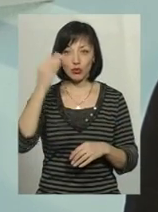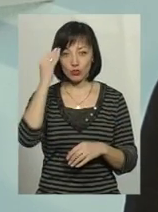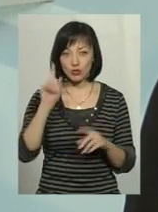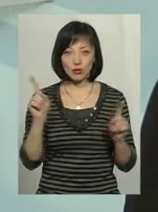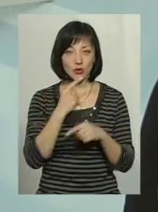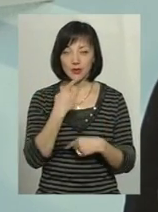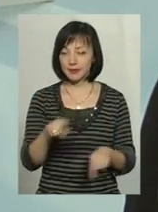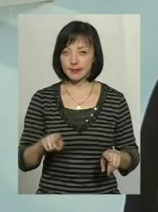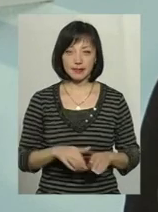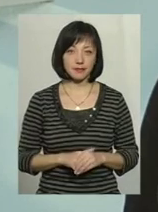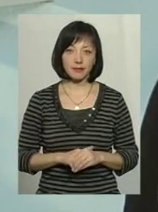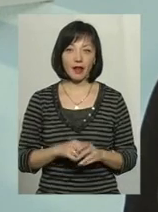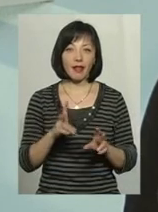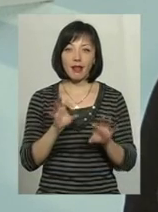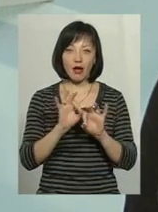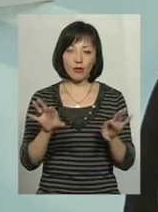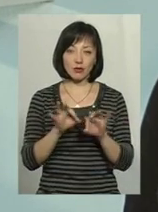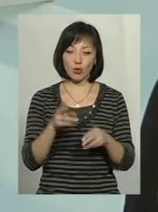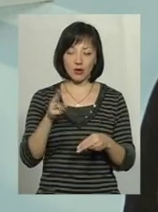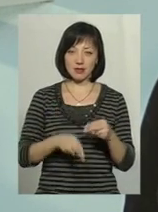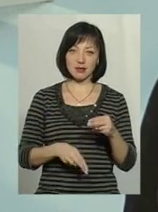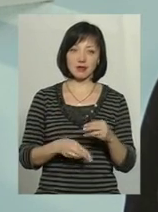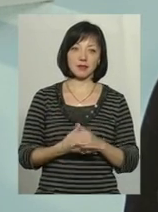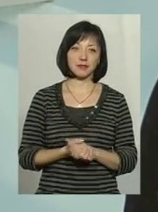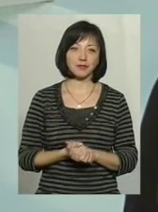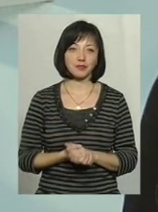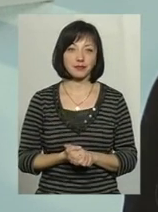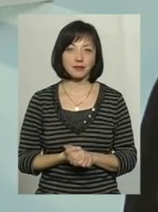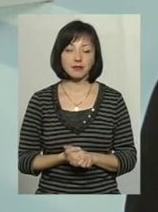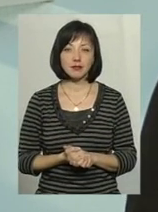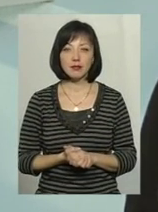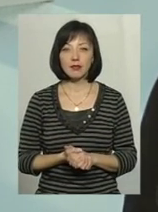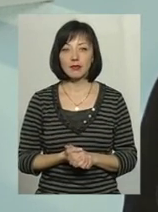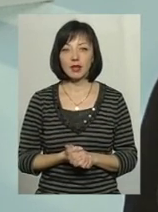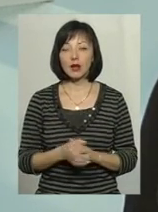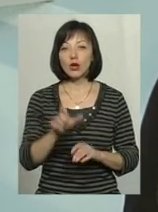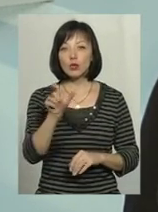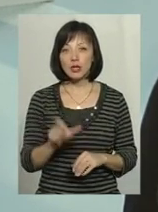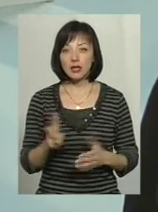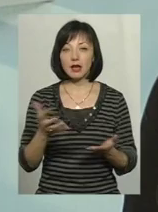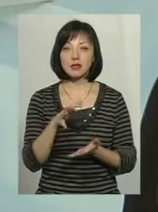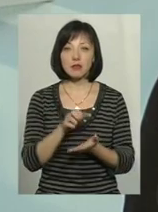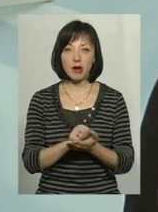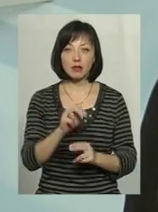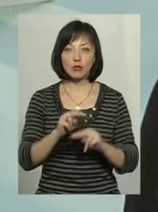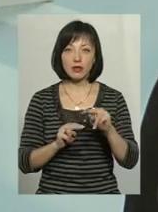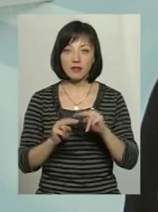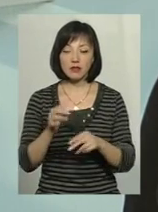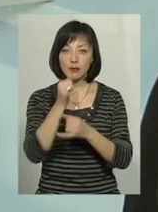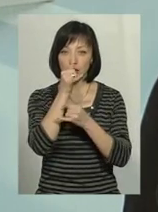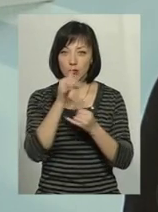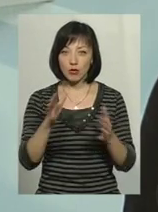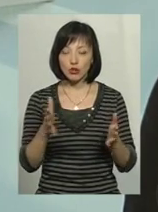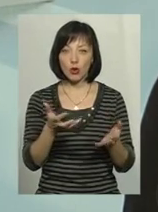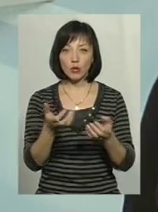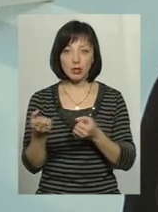щось не договорюється або щось не дозадекларовується. Як мінімум, людина, яка займається будівництвом, вона не може